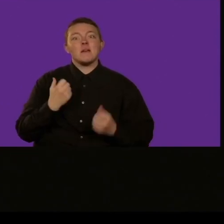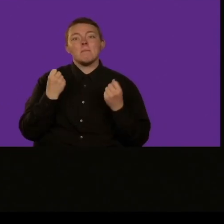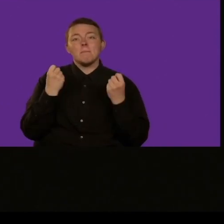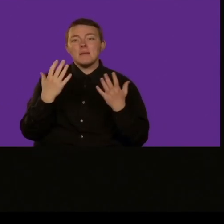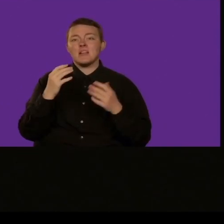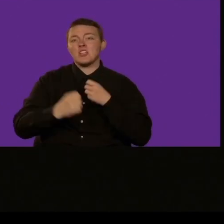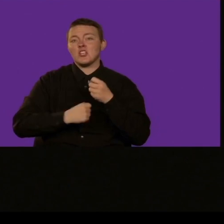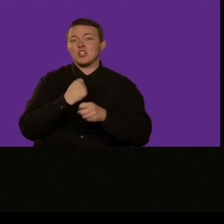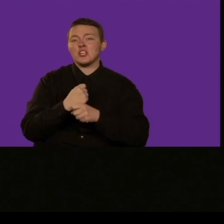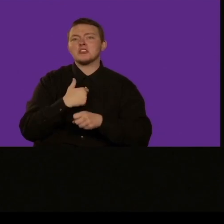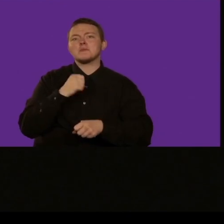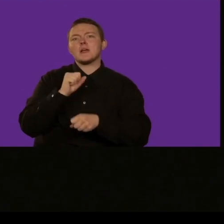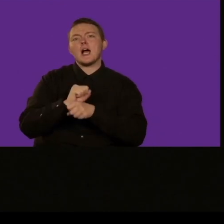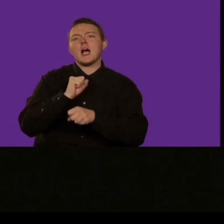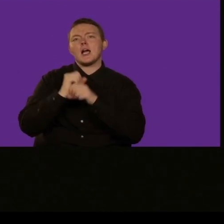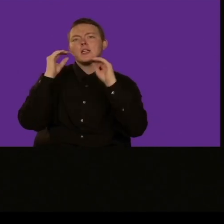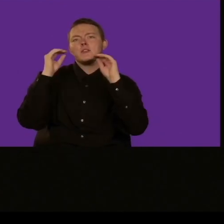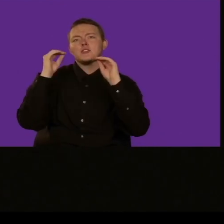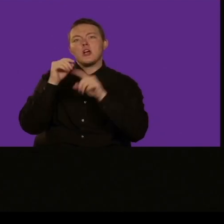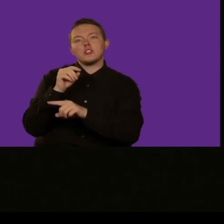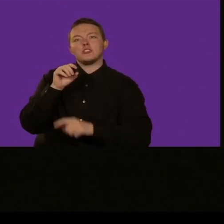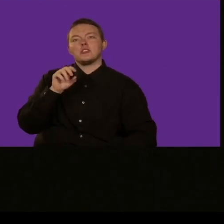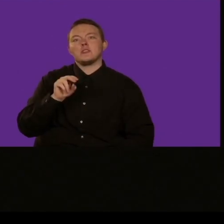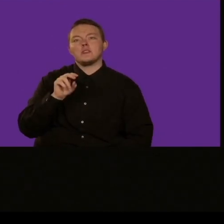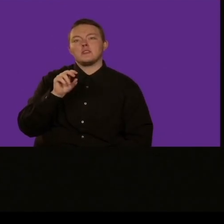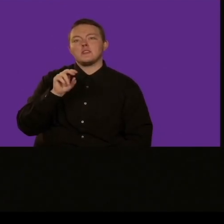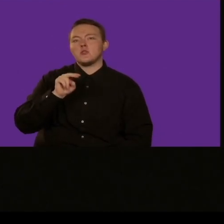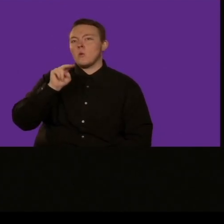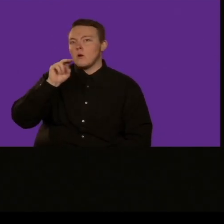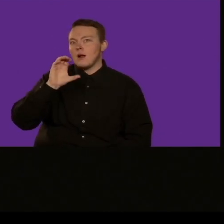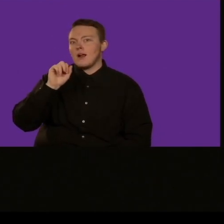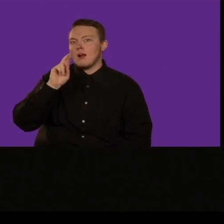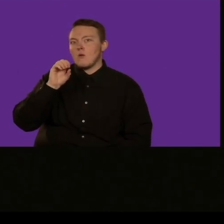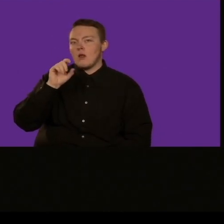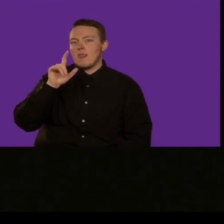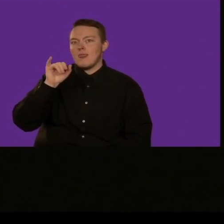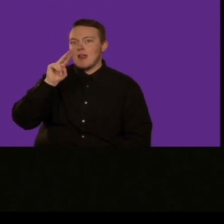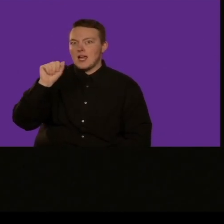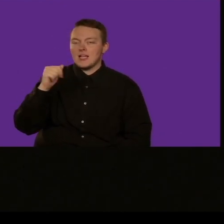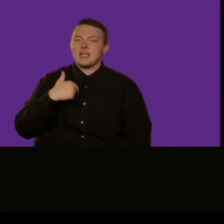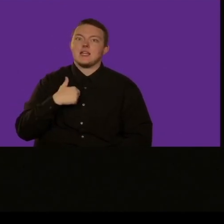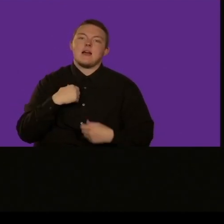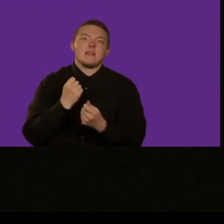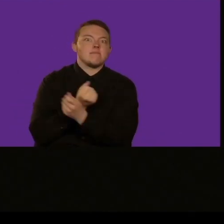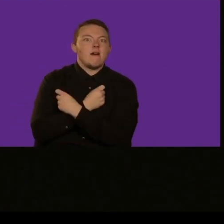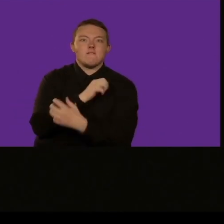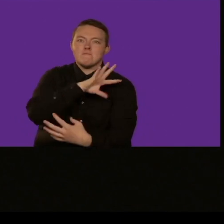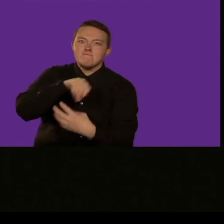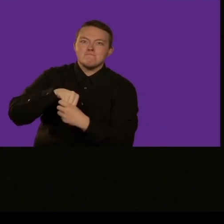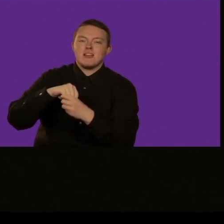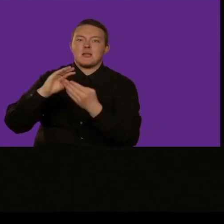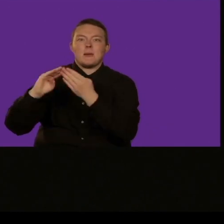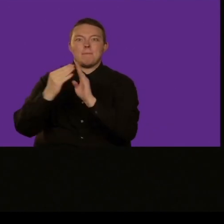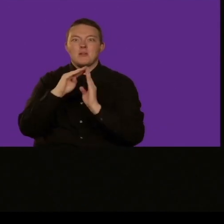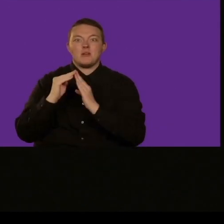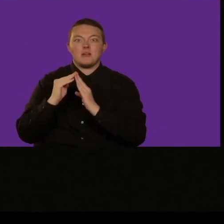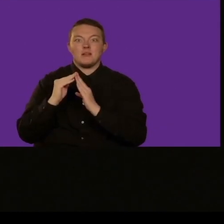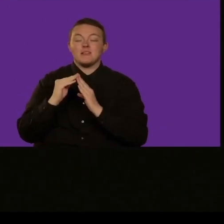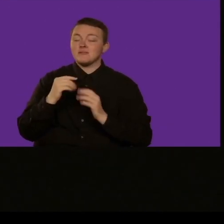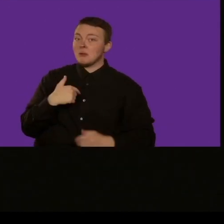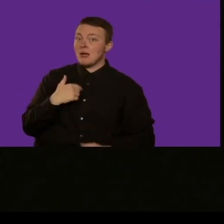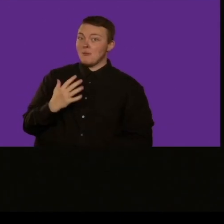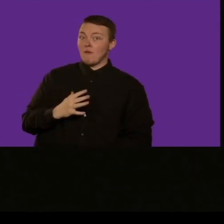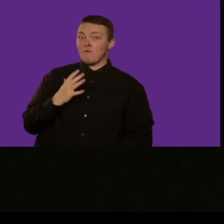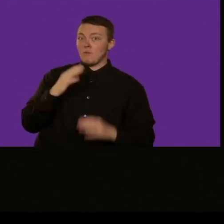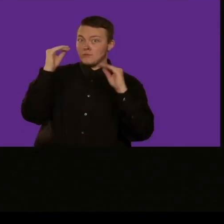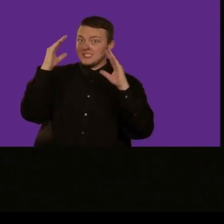è molto importante essere presenti qui, poter parlare in un ambiente rilassato e speriamo che questo vada avanti